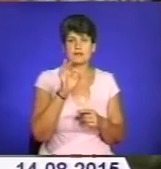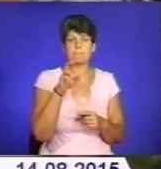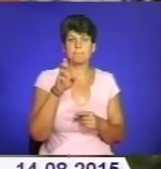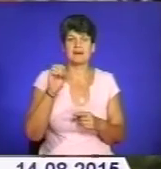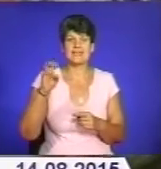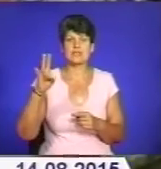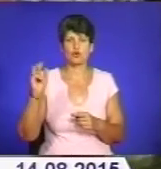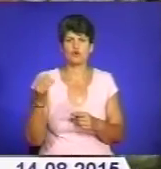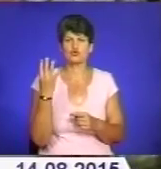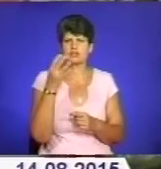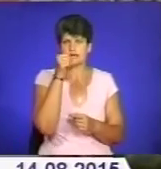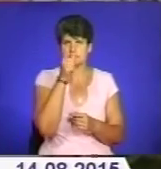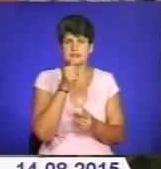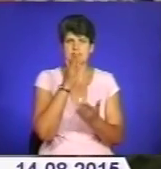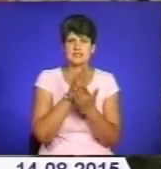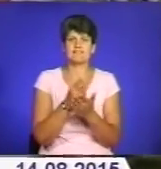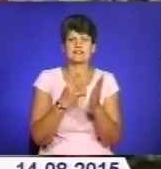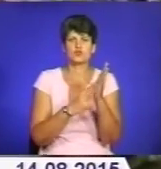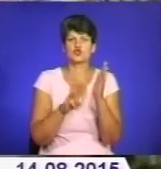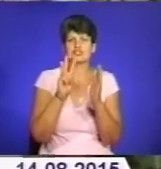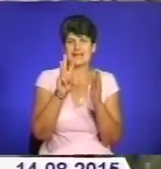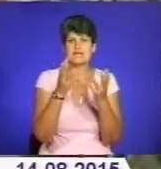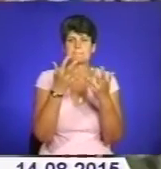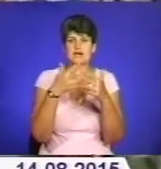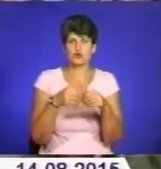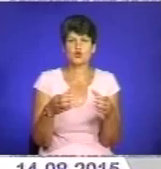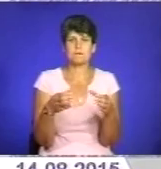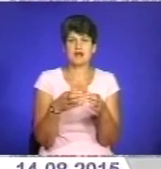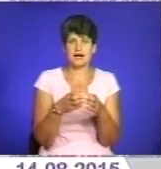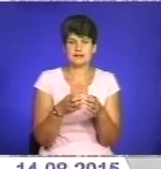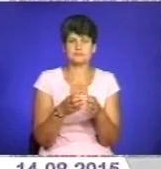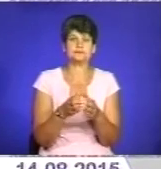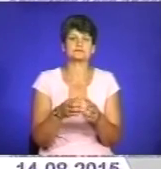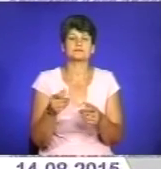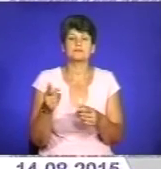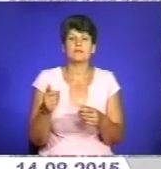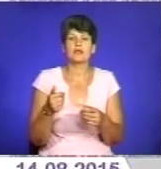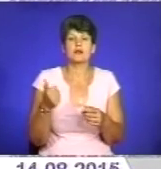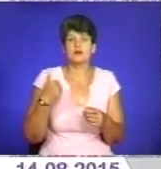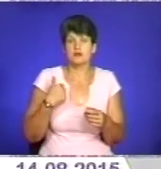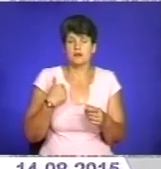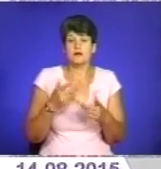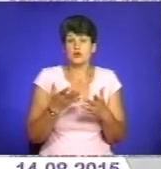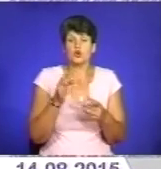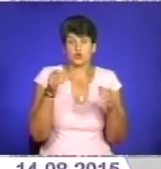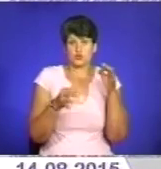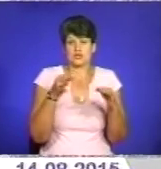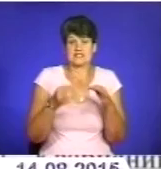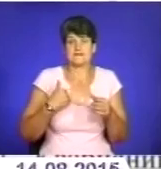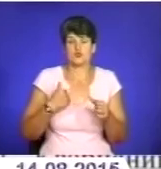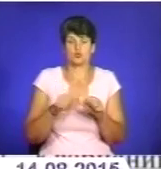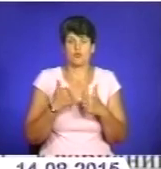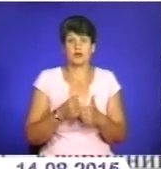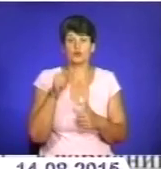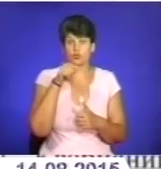чотири місяці служить у складі 93-ї механізованої бригади Збройних сил України, судитиметься з воєнкомами через